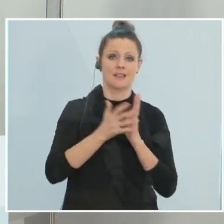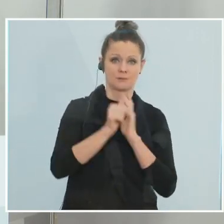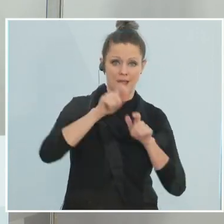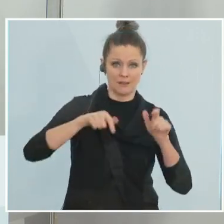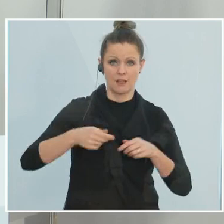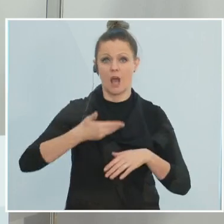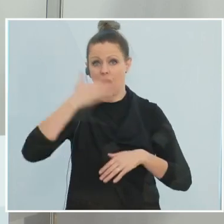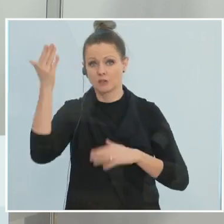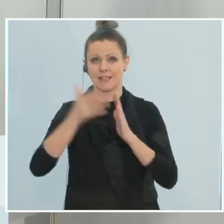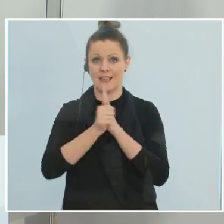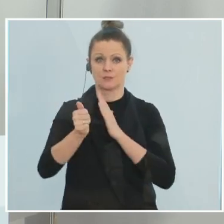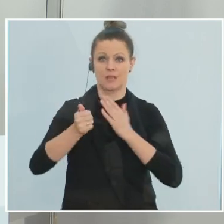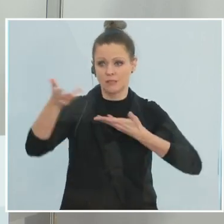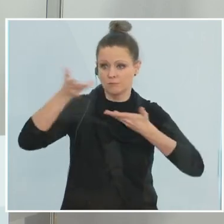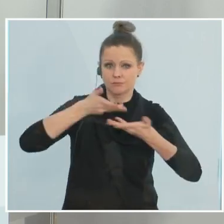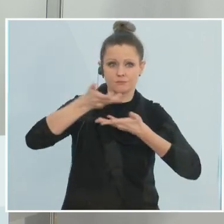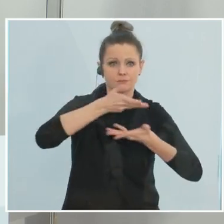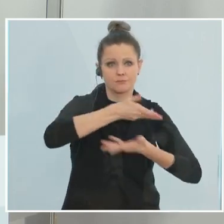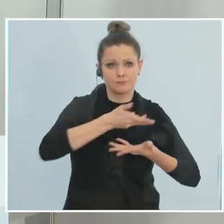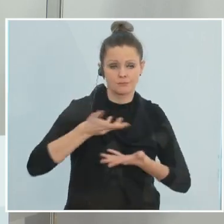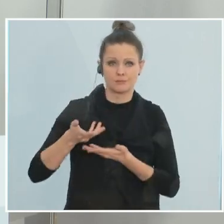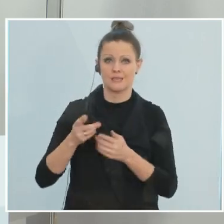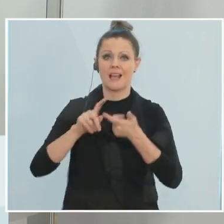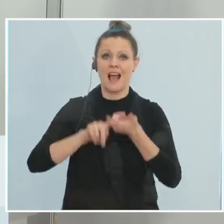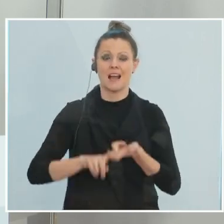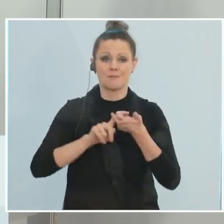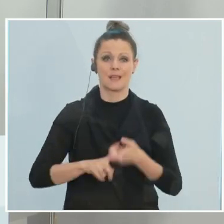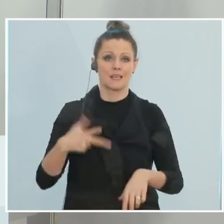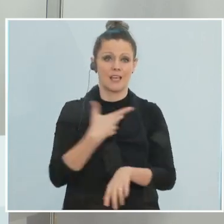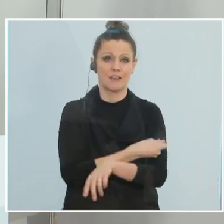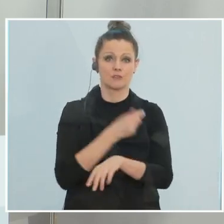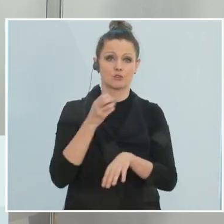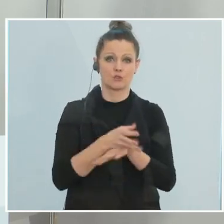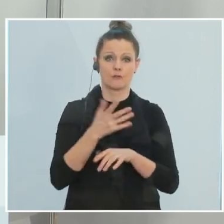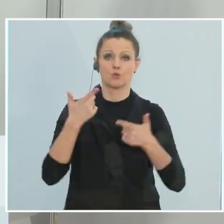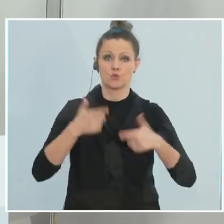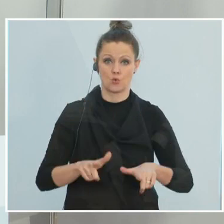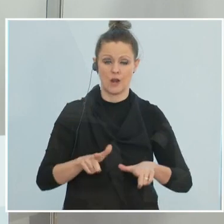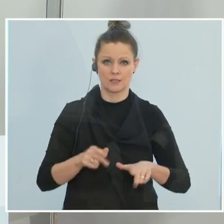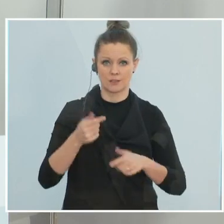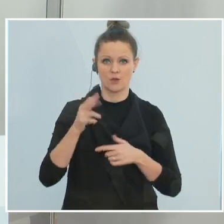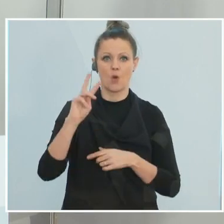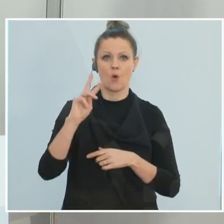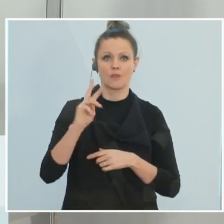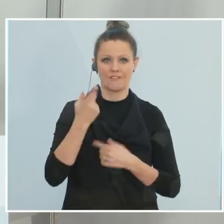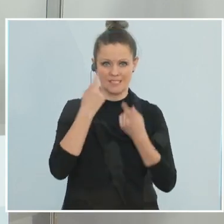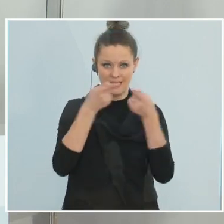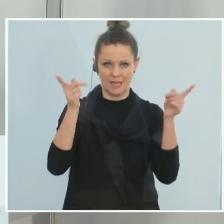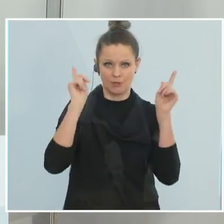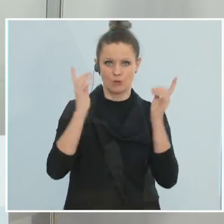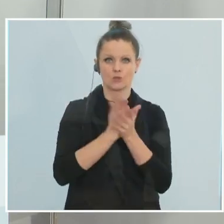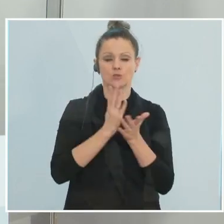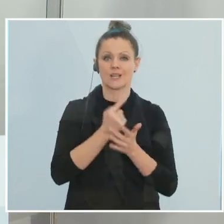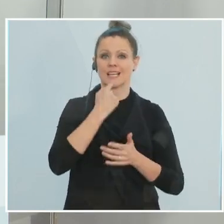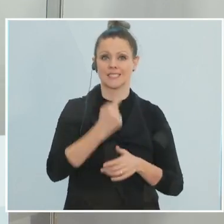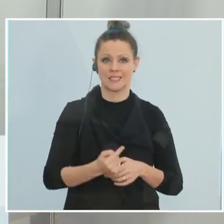ist unsere Einschätzung, dass je nach Impfstoffzulassung, und der Herr Vizerektor hat das ja schon betont, sobald die